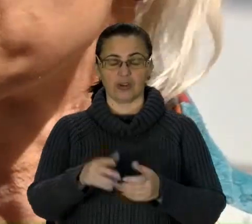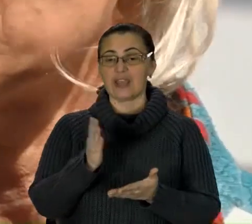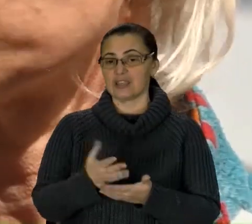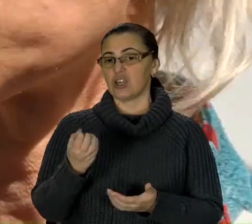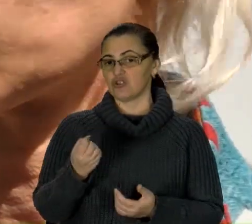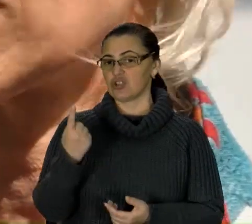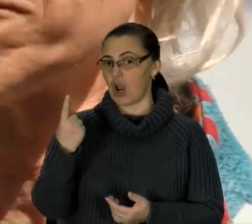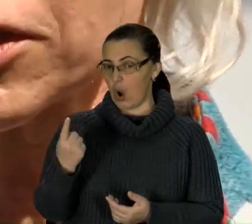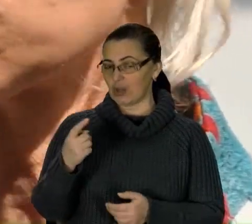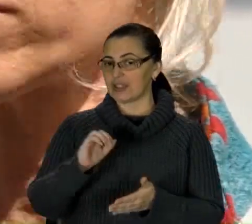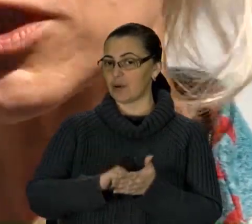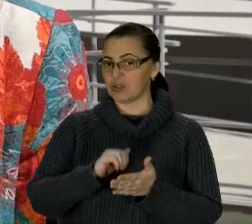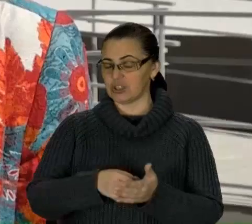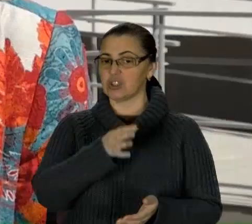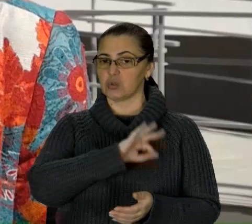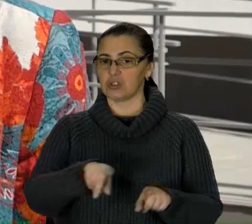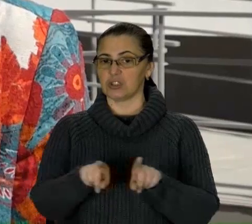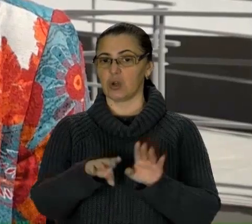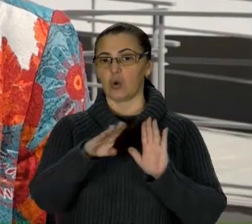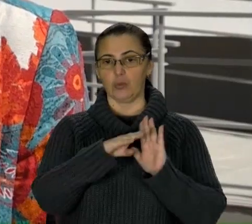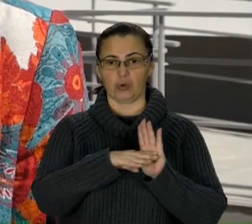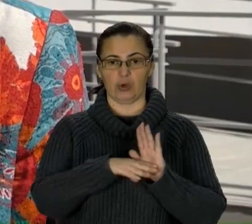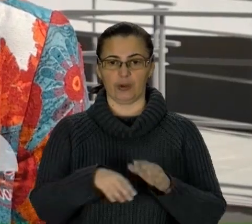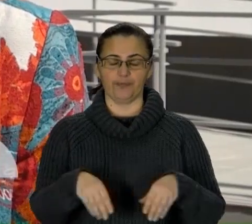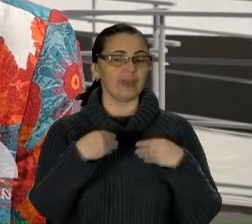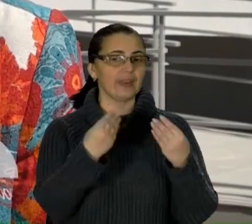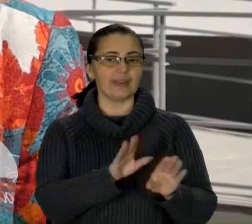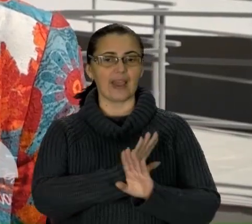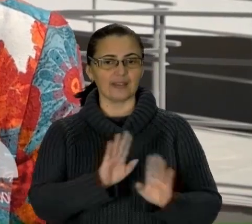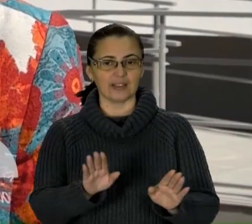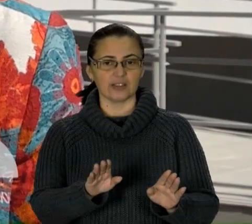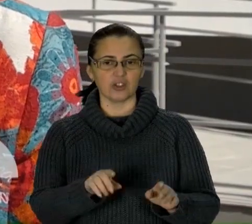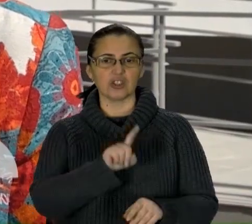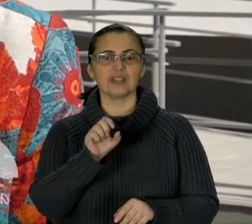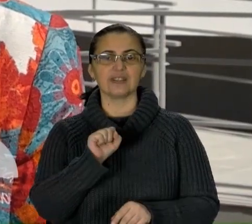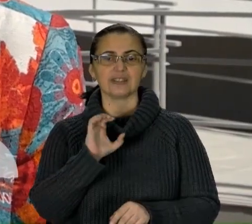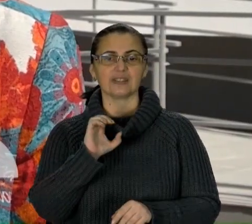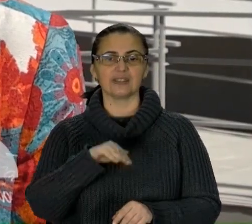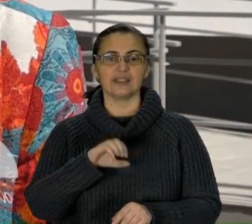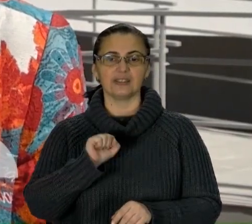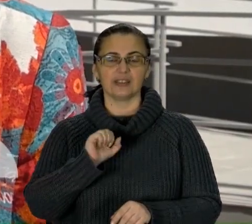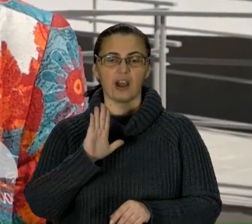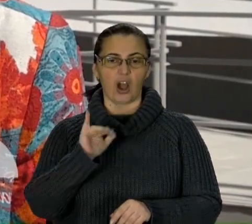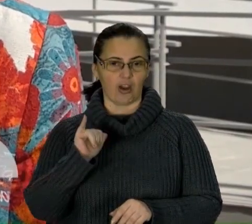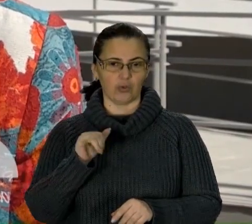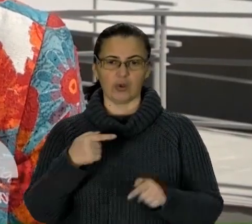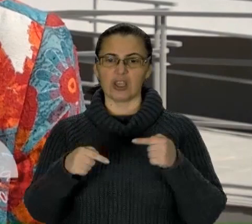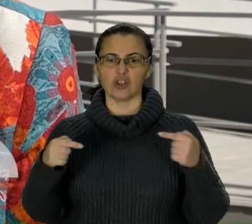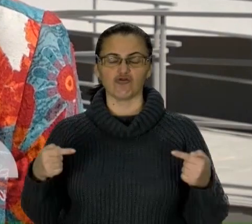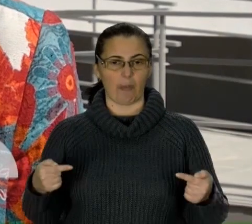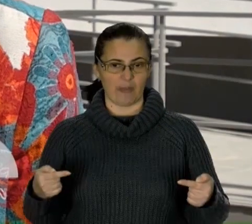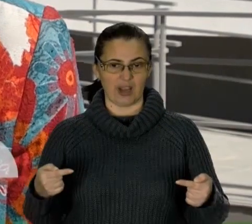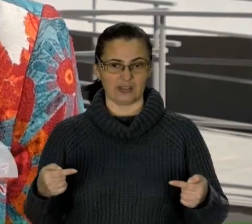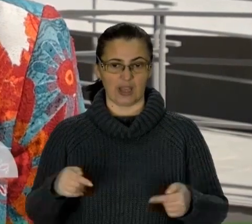скористатися такою програмою. Не надаючи в заставу іншого майна. Банк при акредитації бере в заставу ту